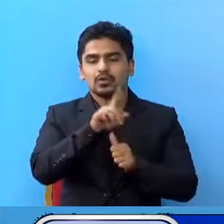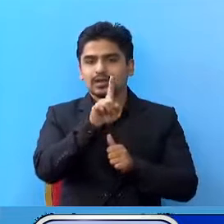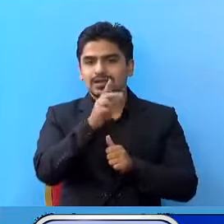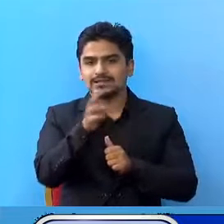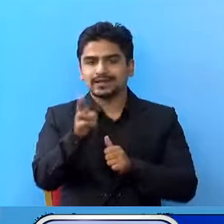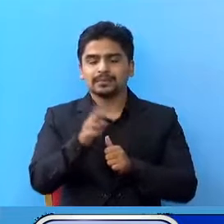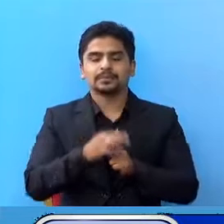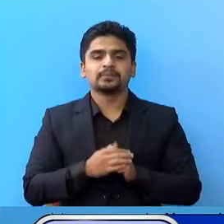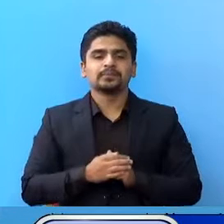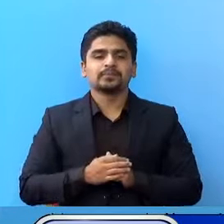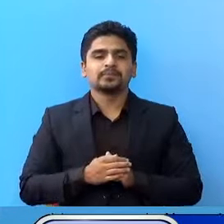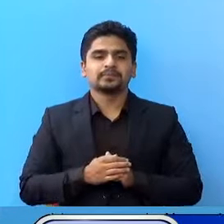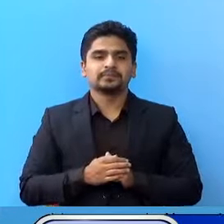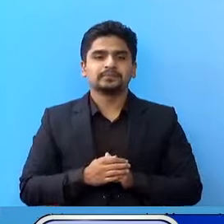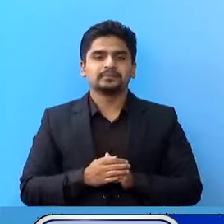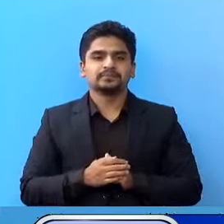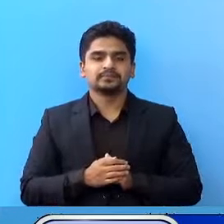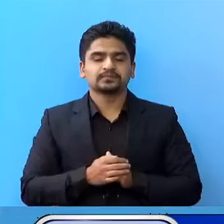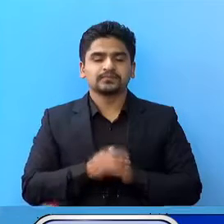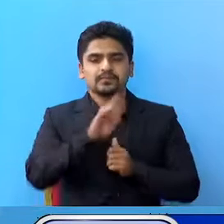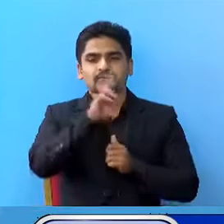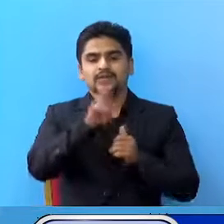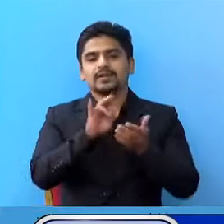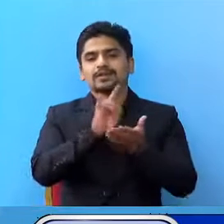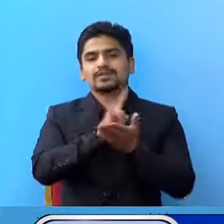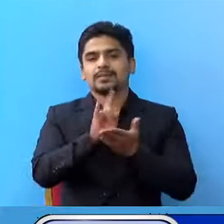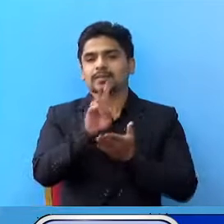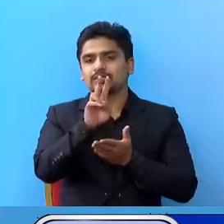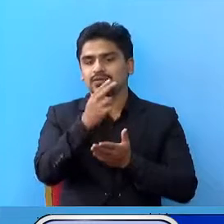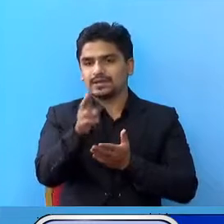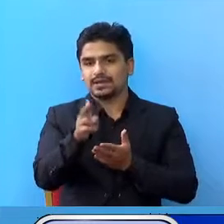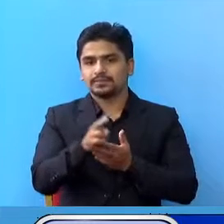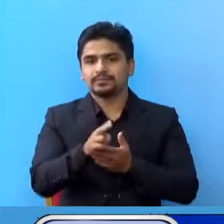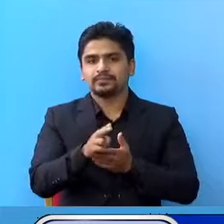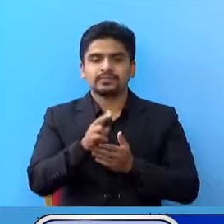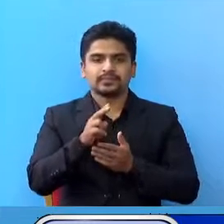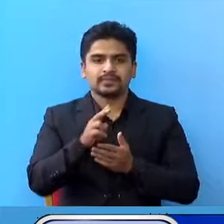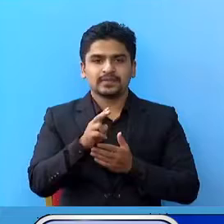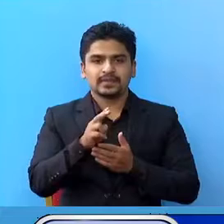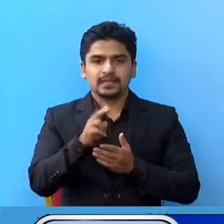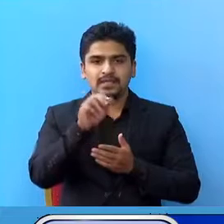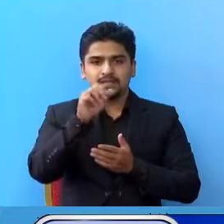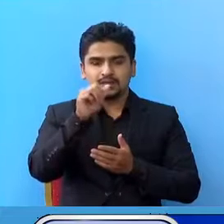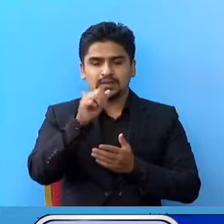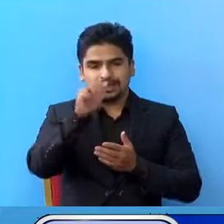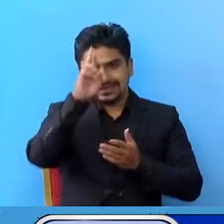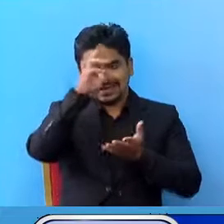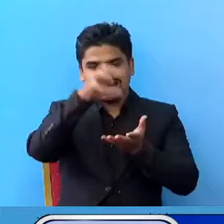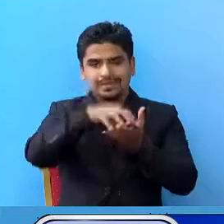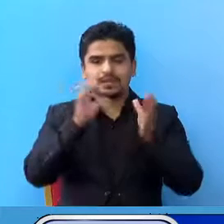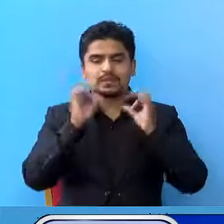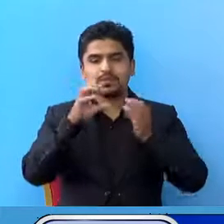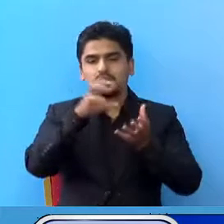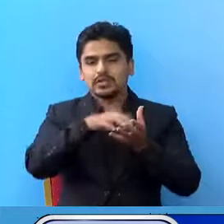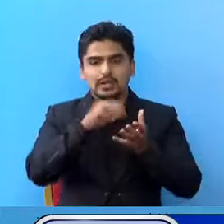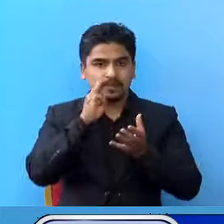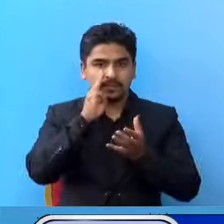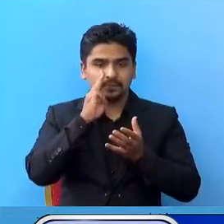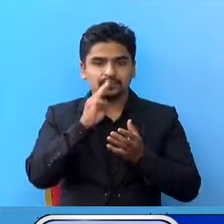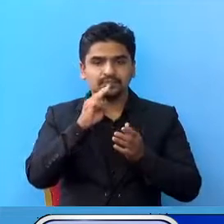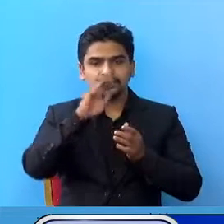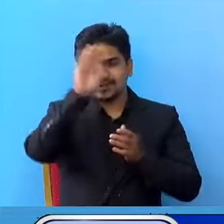एक जना, र जापा का दुई जना, गजन्य नारेंशिंग अस्पताल राज बिराज प्रयोक साला मा